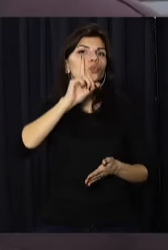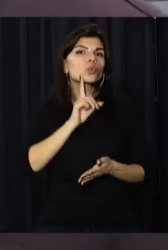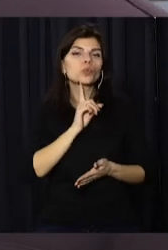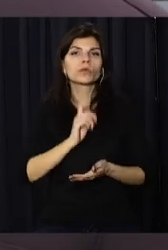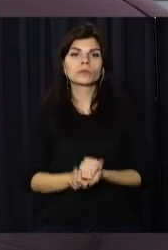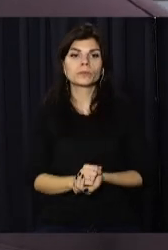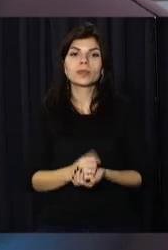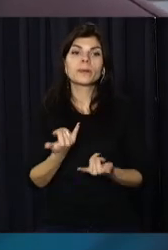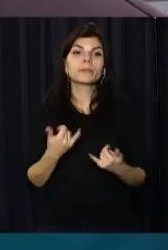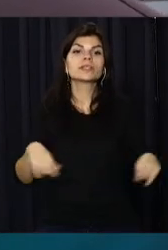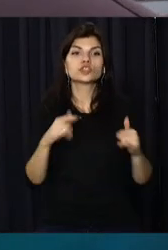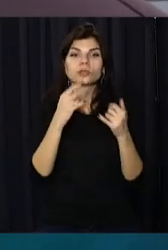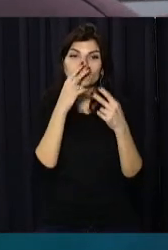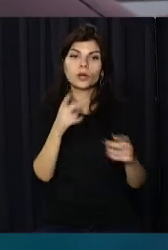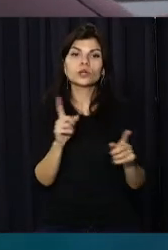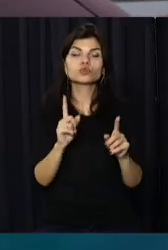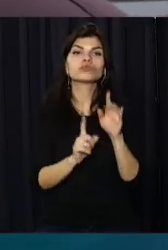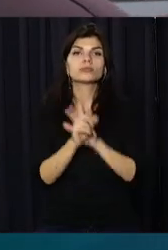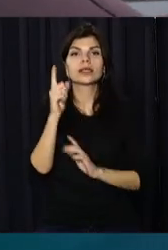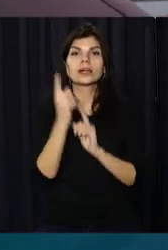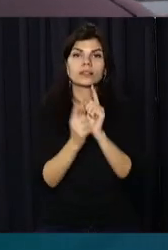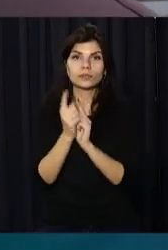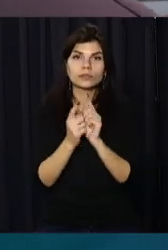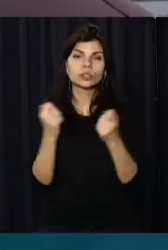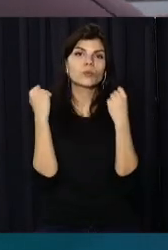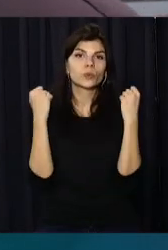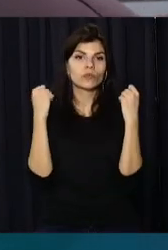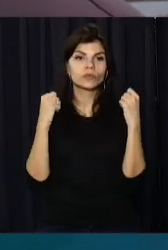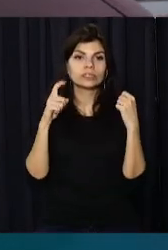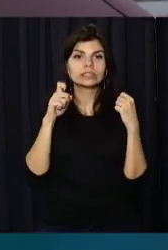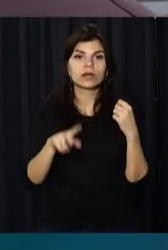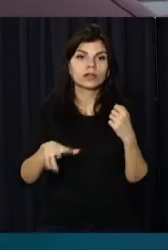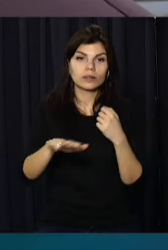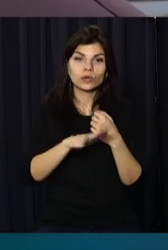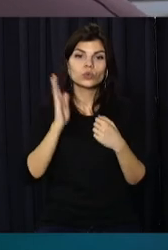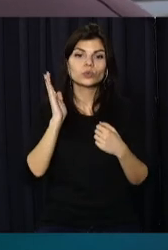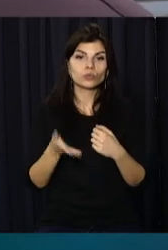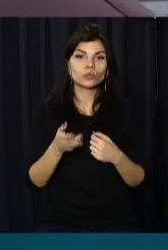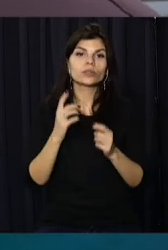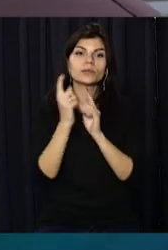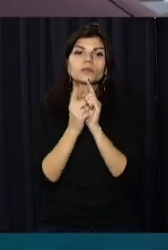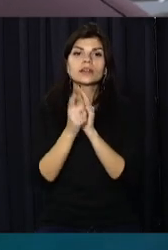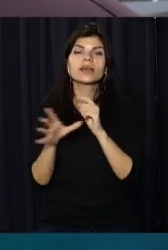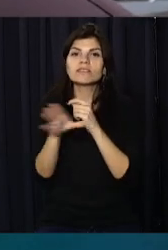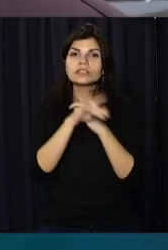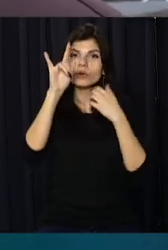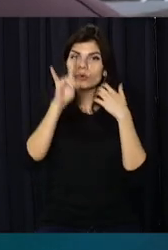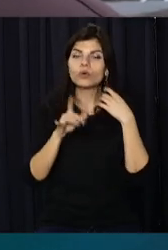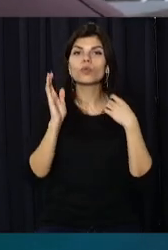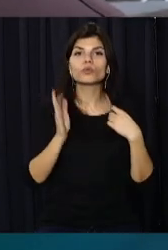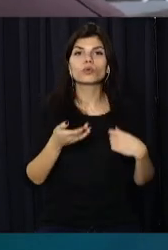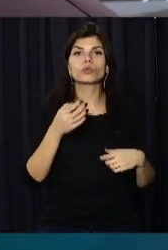Ми зараз бачимо, що почалася реконструкція спортивного залу. Будуть поміняні всі вікна, буде